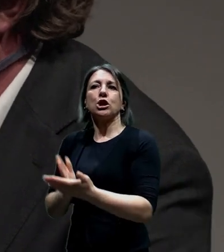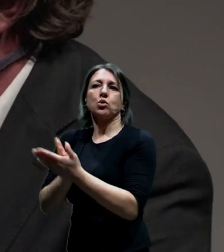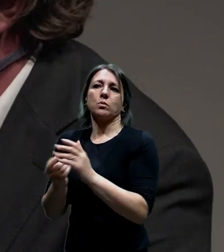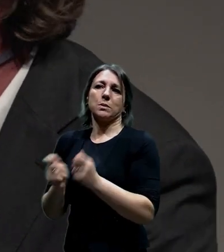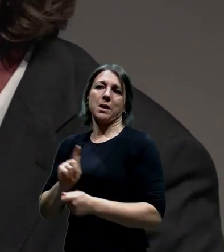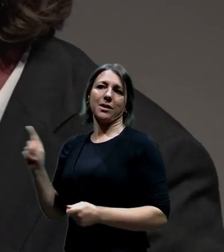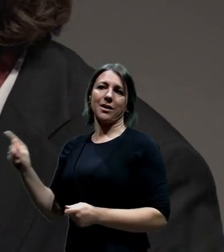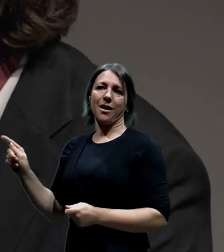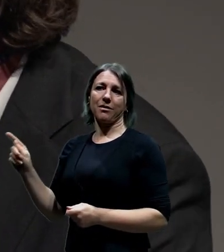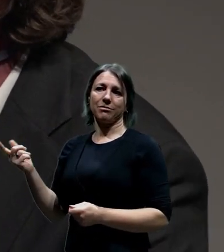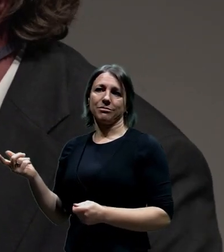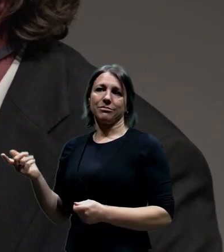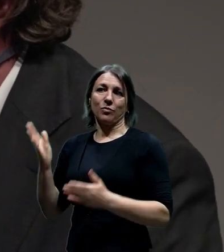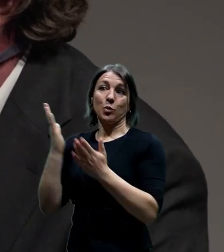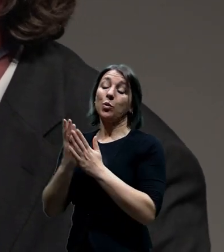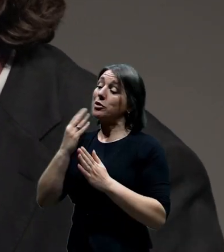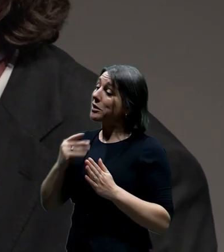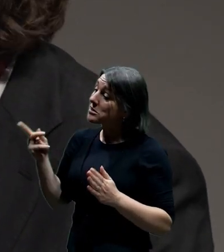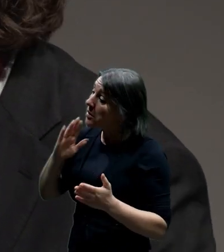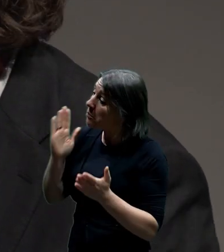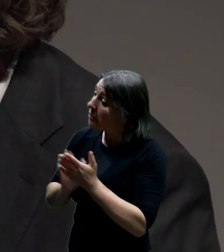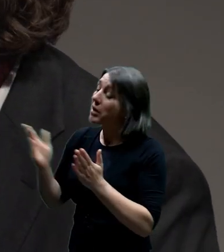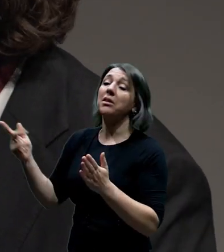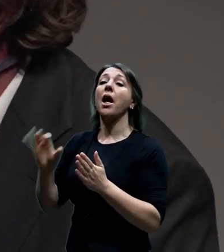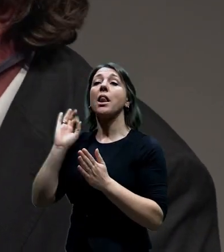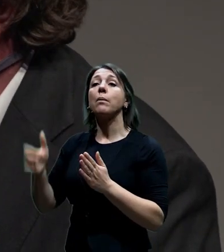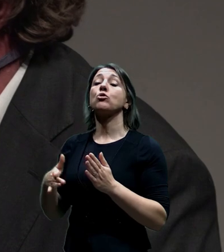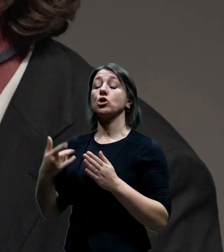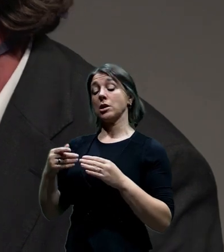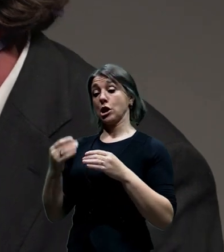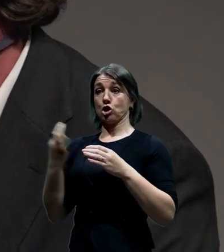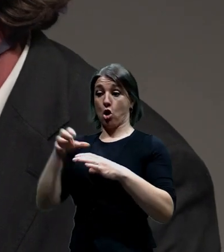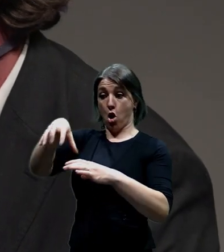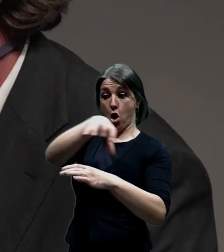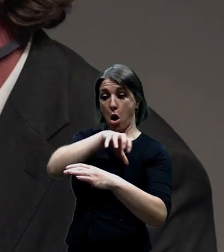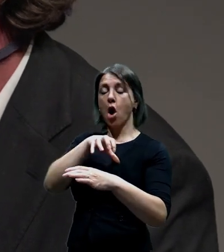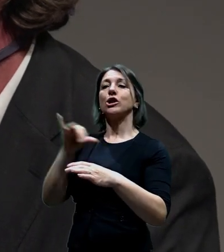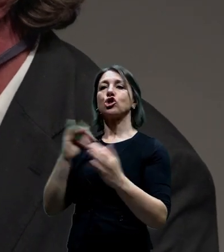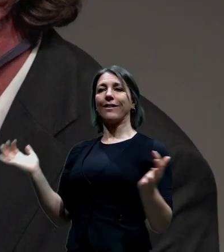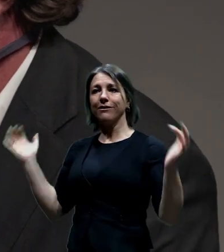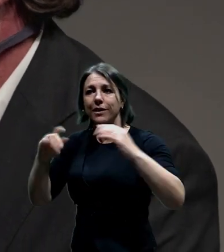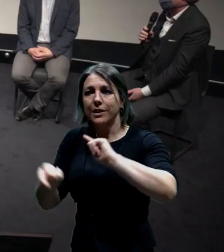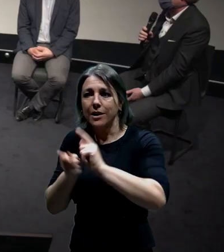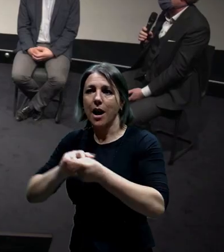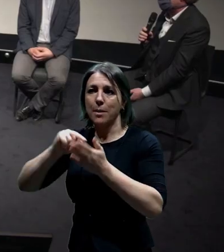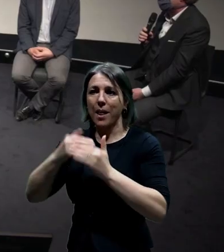sousedy k tomu, že plánují jako dohromady. A to je u nás hodně jako na bodu mrazu.